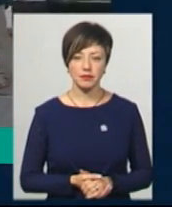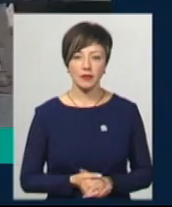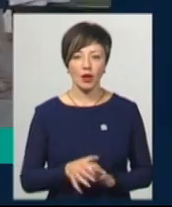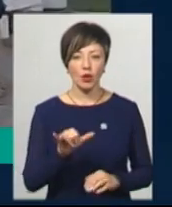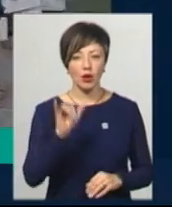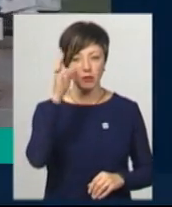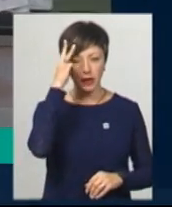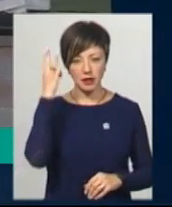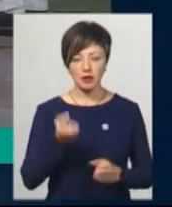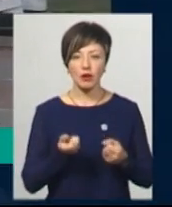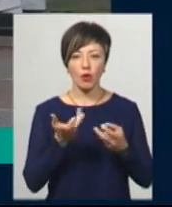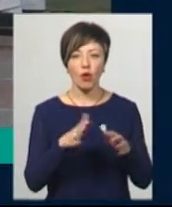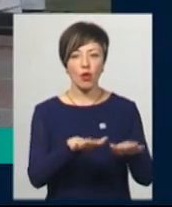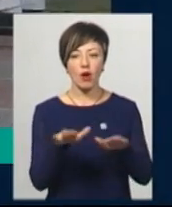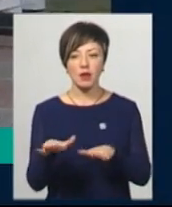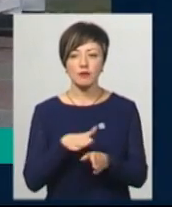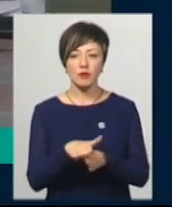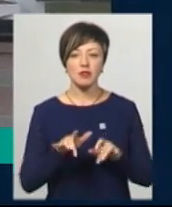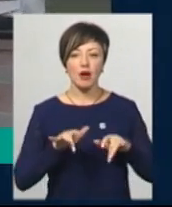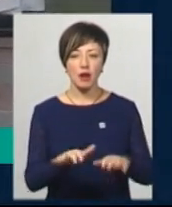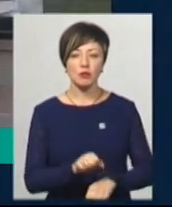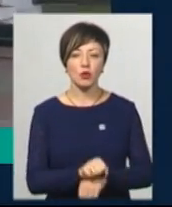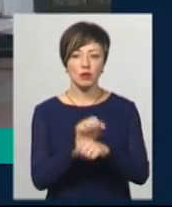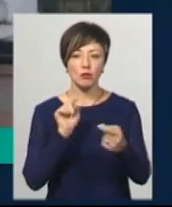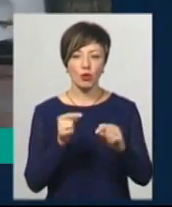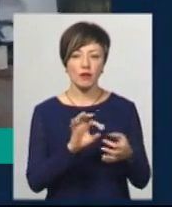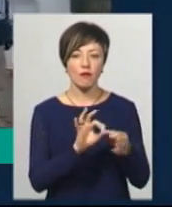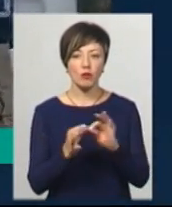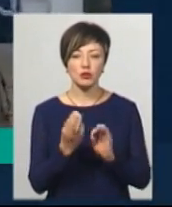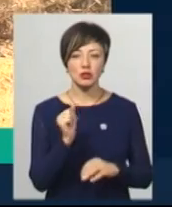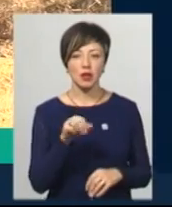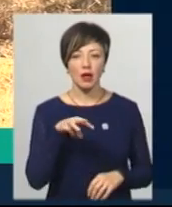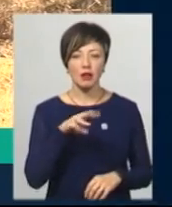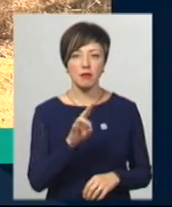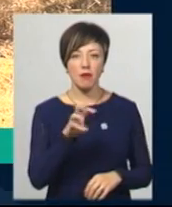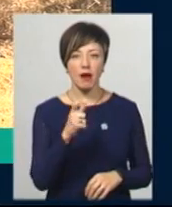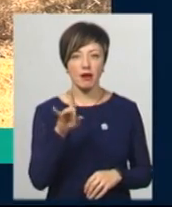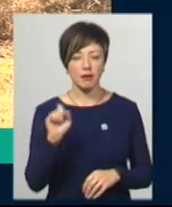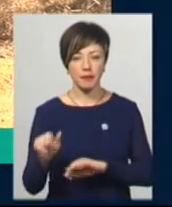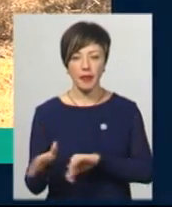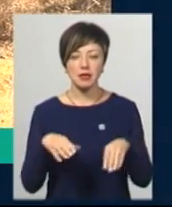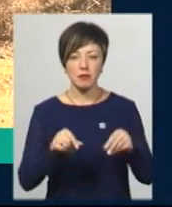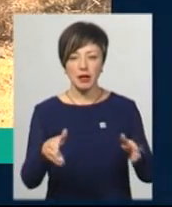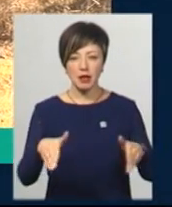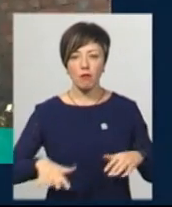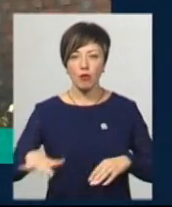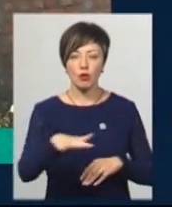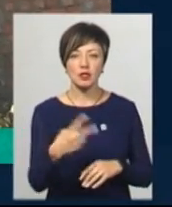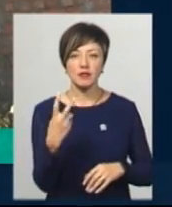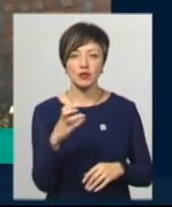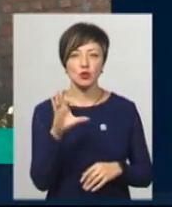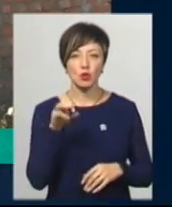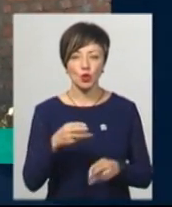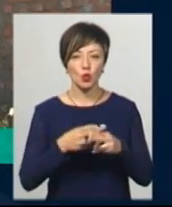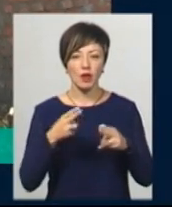У Хмельницькому в кількох локаціях відбуваються акції протесту проти формули Штейнмаєра. Земельна ділянка площою трохи більше двох соток